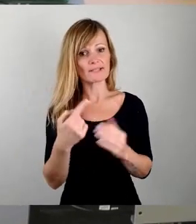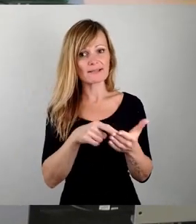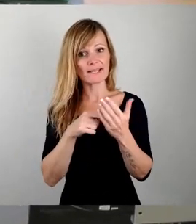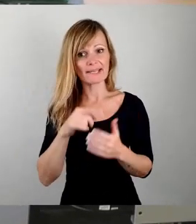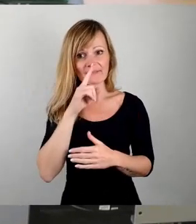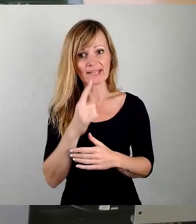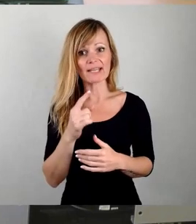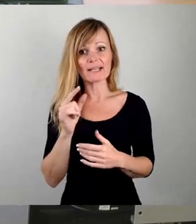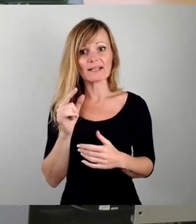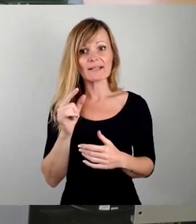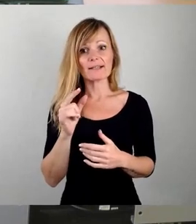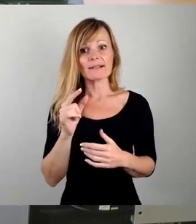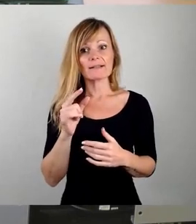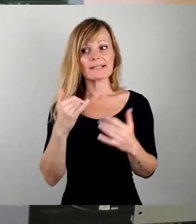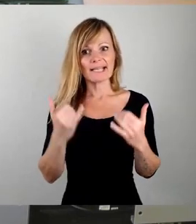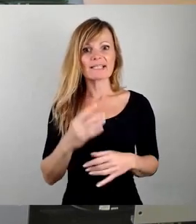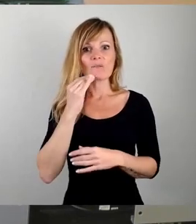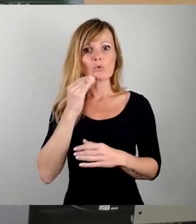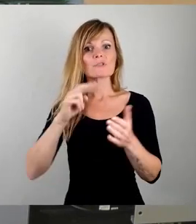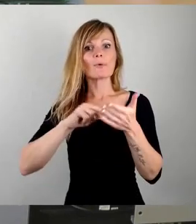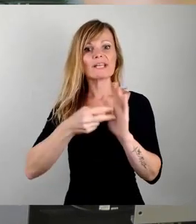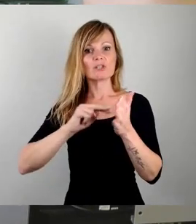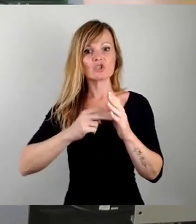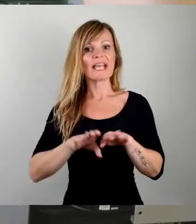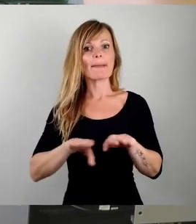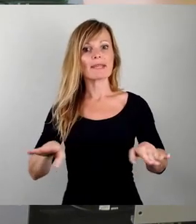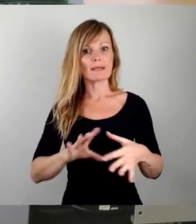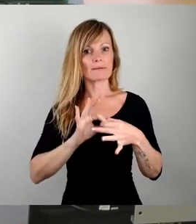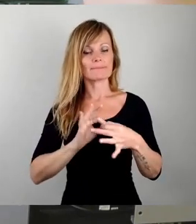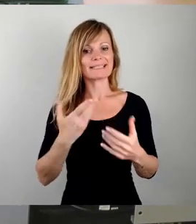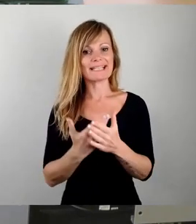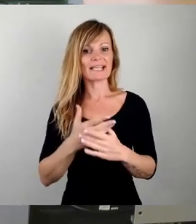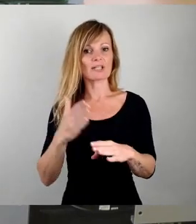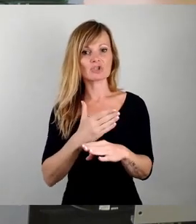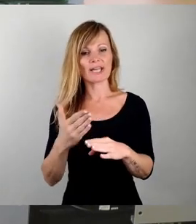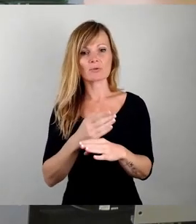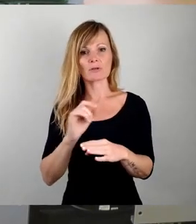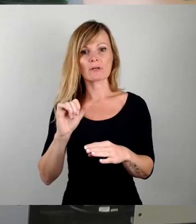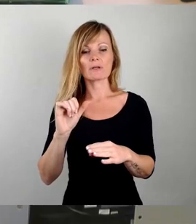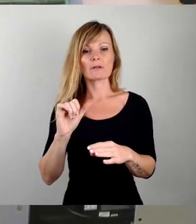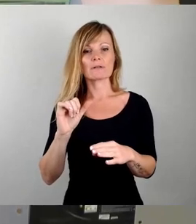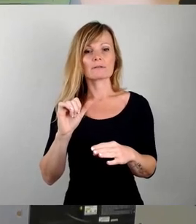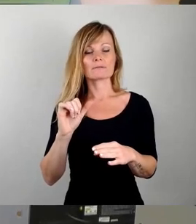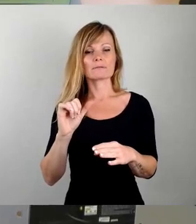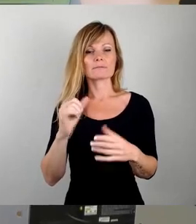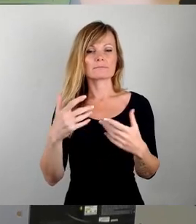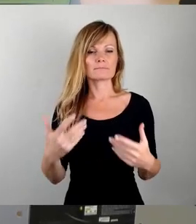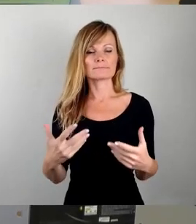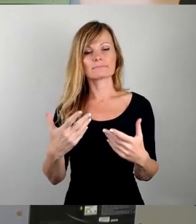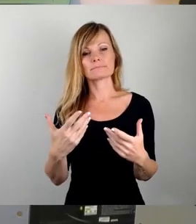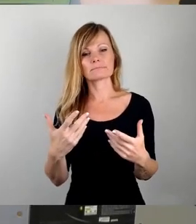jetzt auf die wohnungspolitische Ebene schiebt, dass es wieder um den Glaubenskrieg geht versus Auto